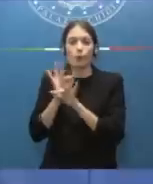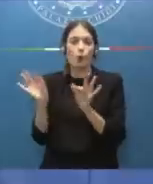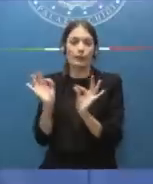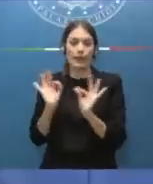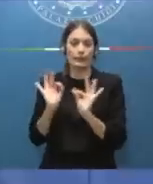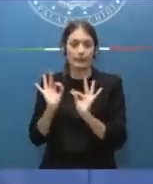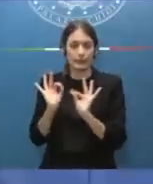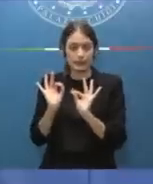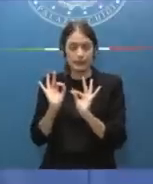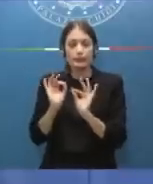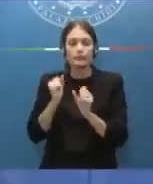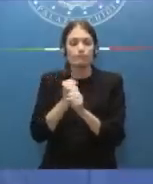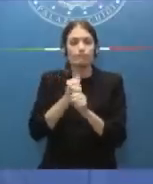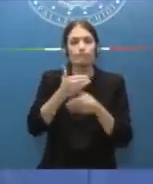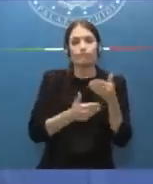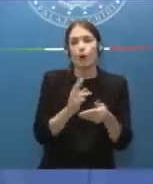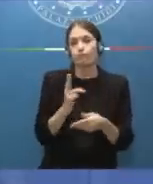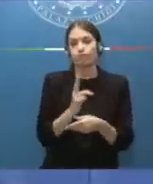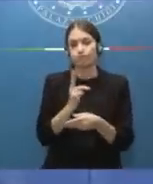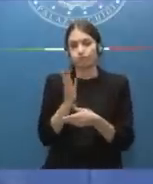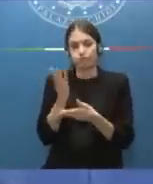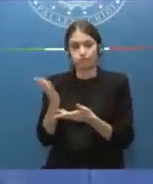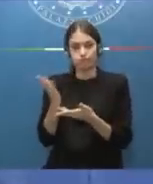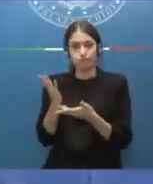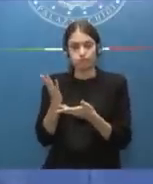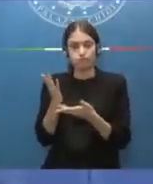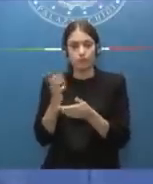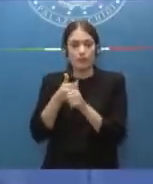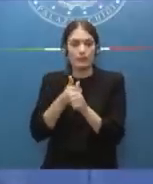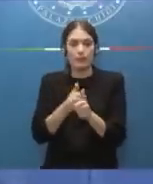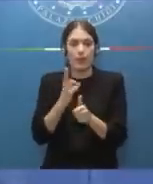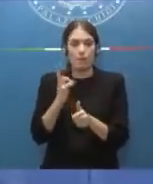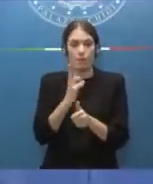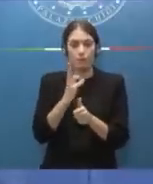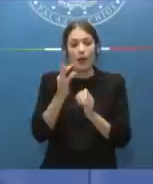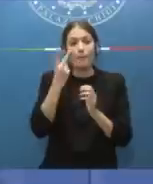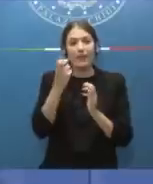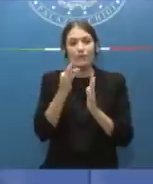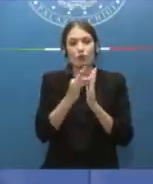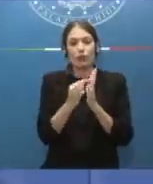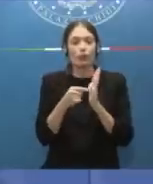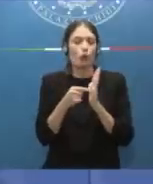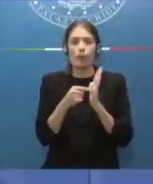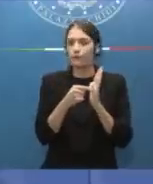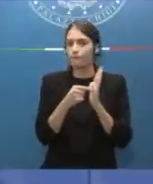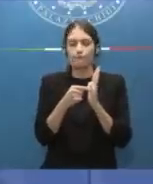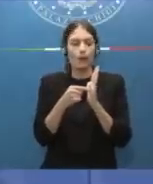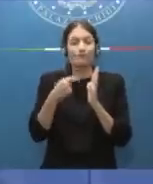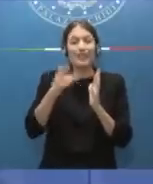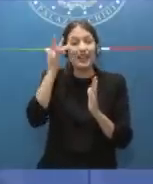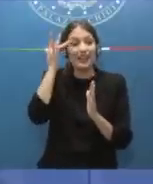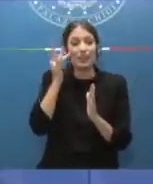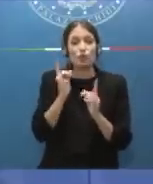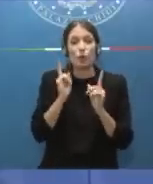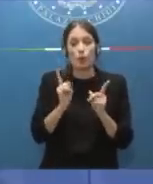ad adempiere a quelle previsioni di norma e questo in buona sostanza rischiava di